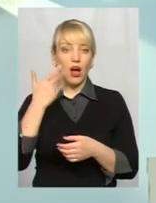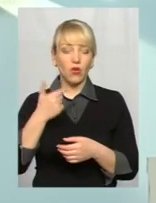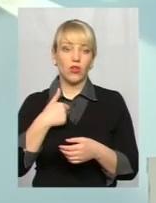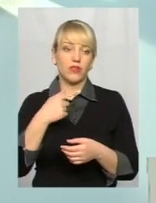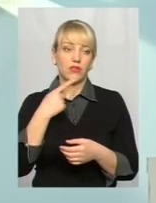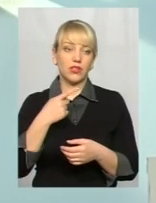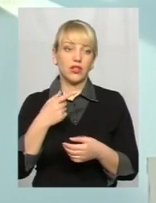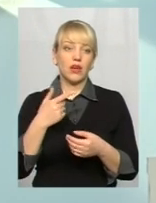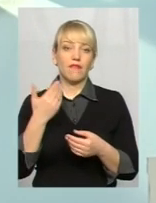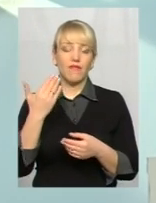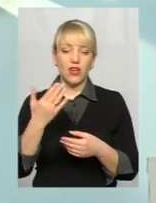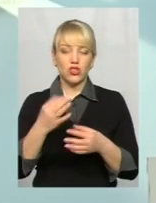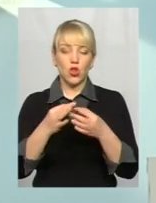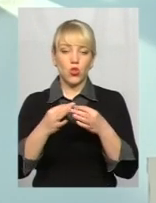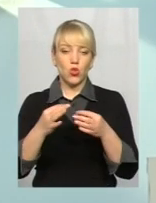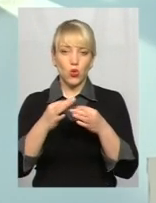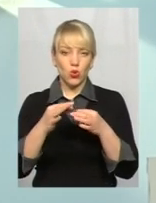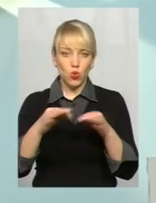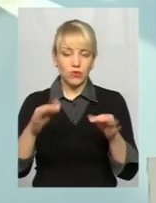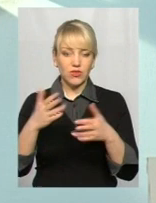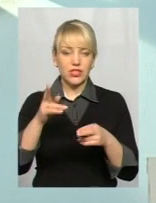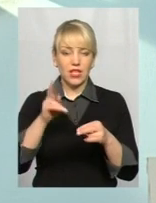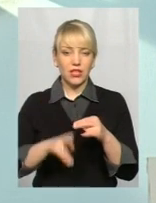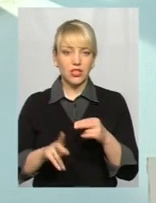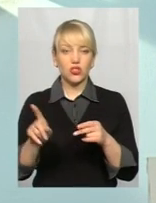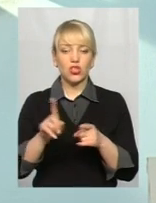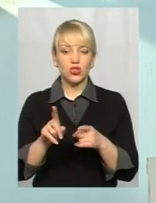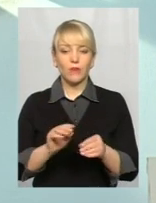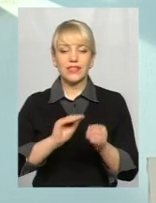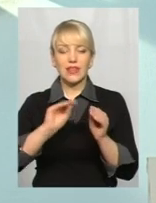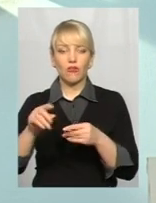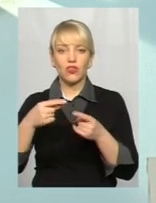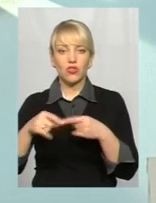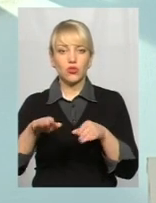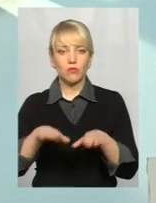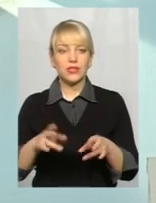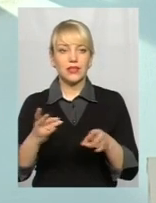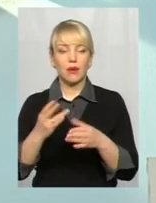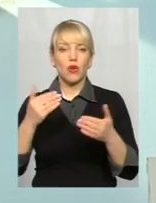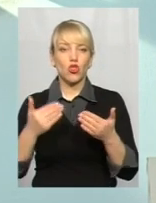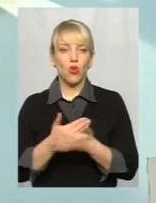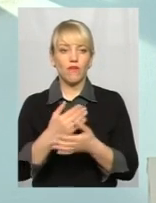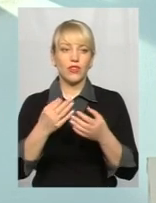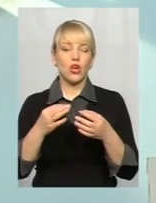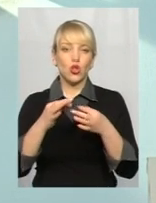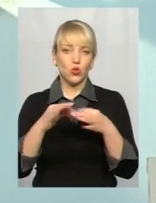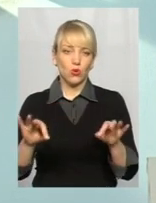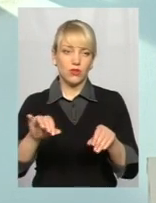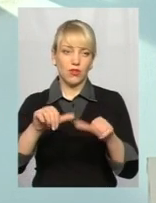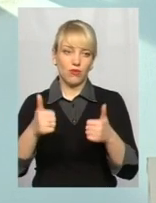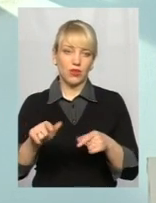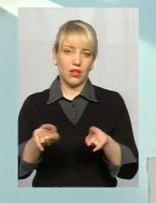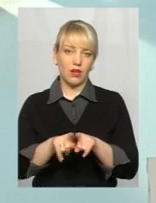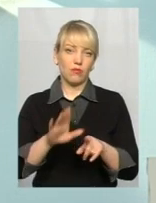перенесемо, от їм сказали, ваш дозвіл закінчився і для того, щоб його встановити в іншому місці, вам потрібно тепер новий дозвіл оформляти. Така була їм